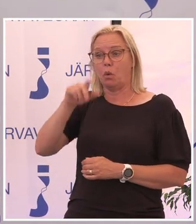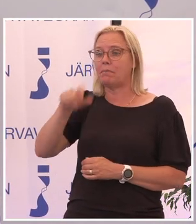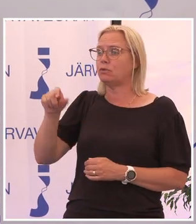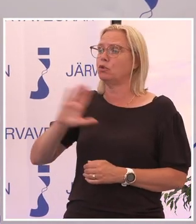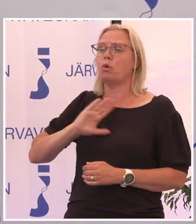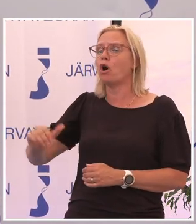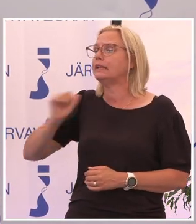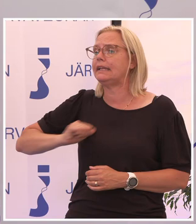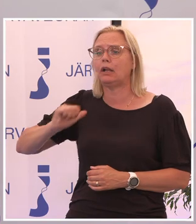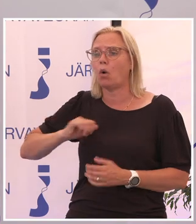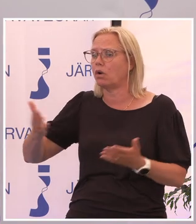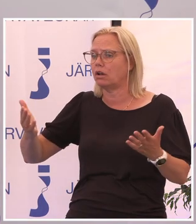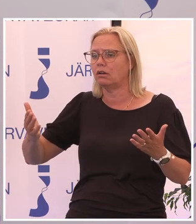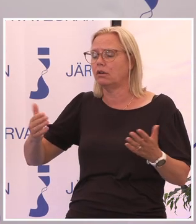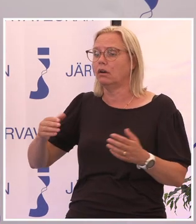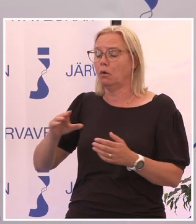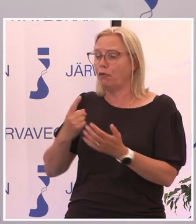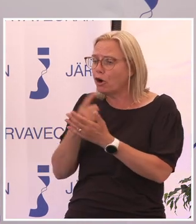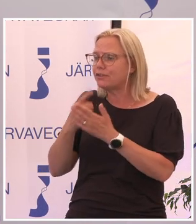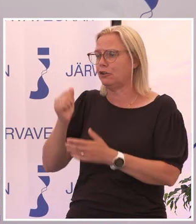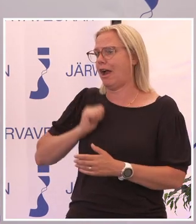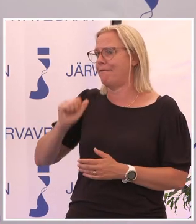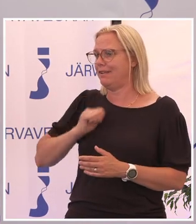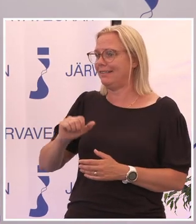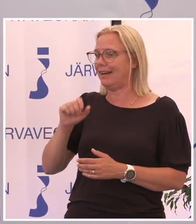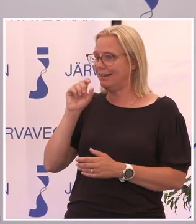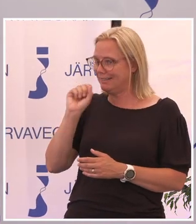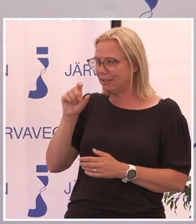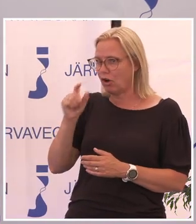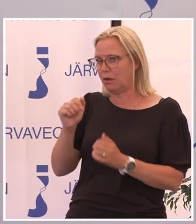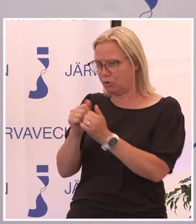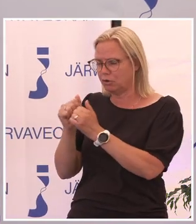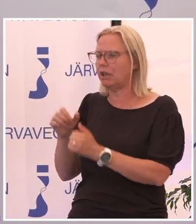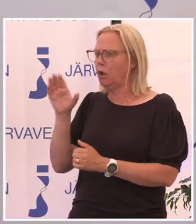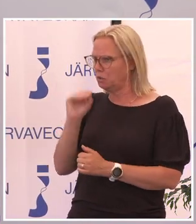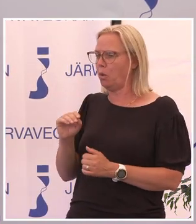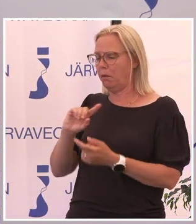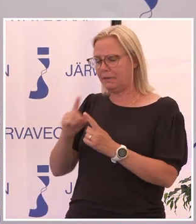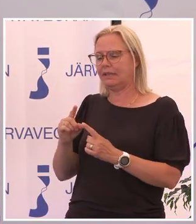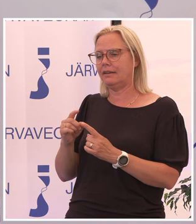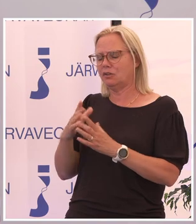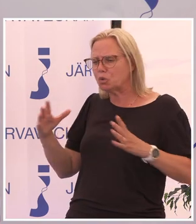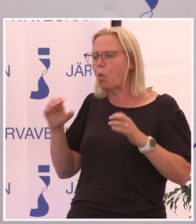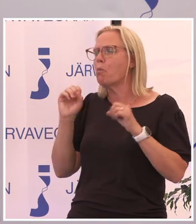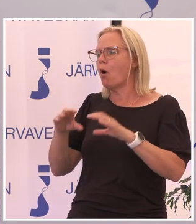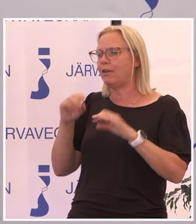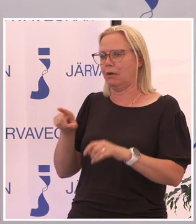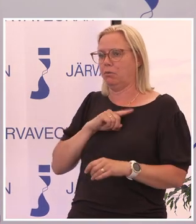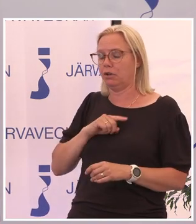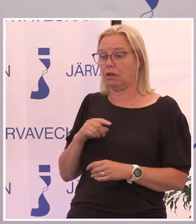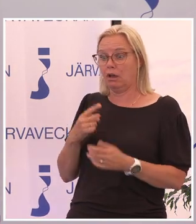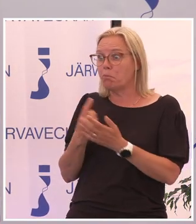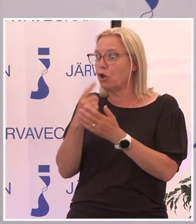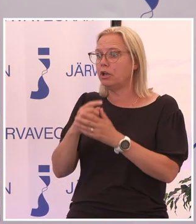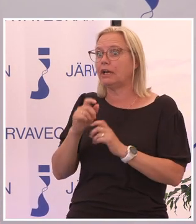tillgång och förutsättningar att använda det så får det liksom total påverkan på massa. Möjligheten att söka